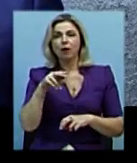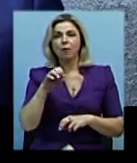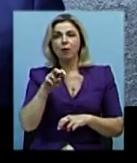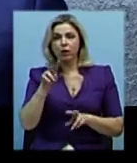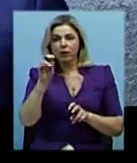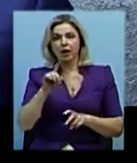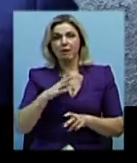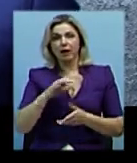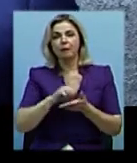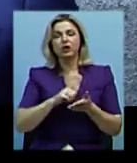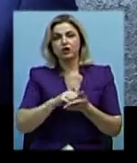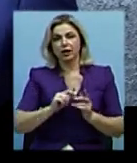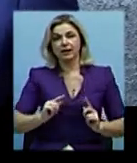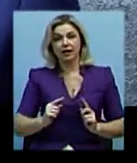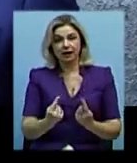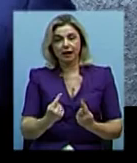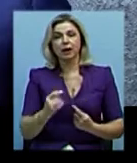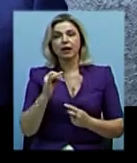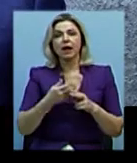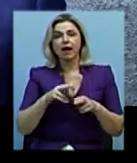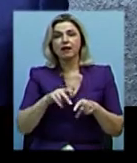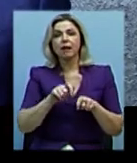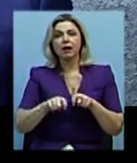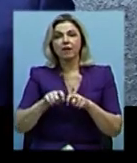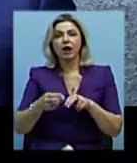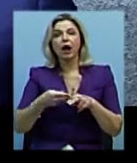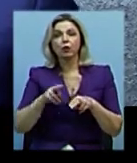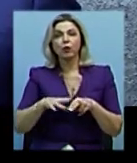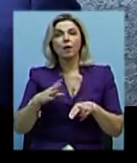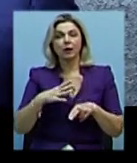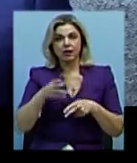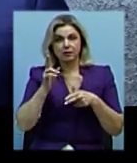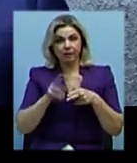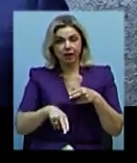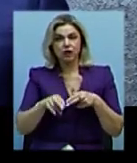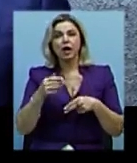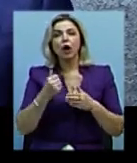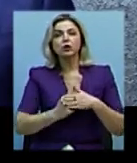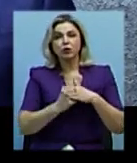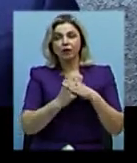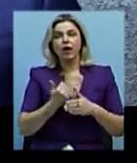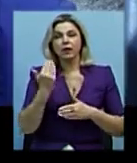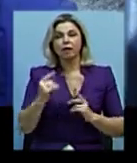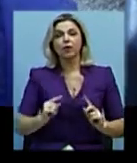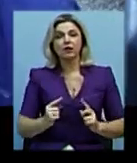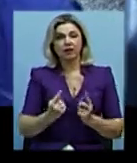причиною затримання. Значить, ця екстрадиційна перевірка, яка проводилася завершена, я вважаю, і став його утримувати не було.